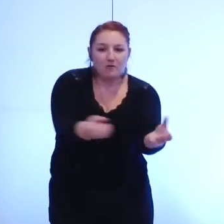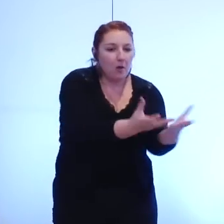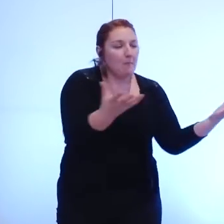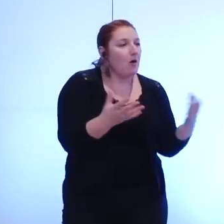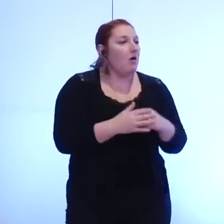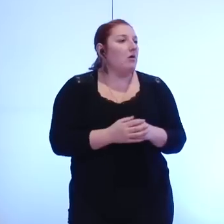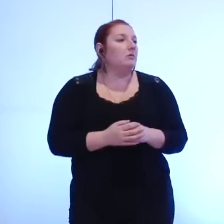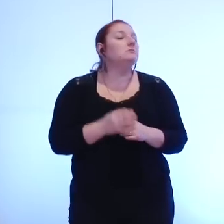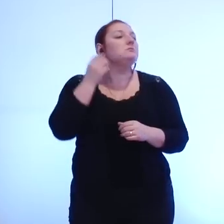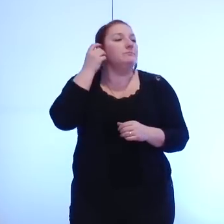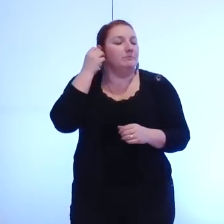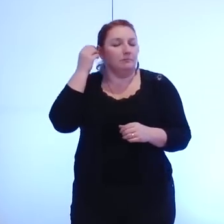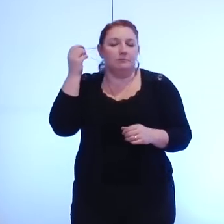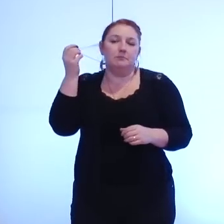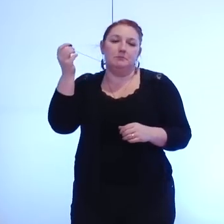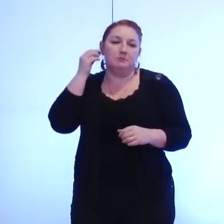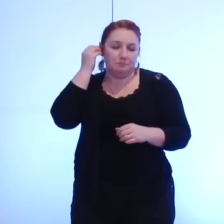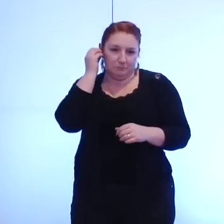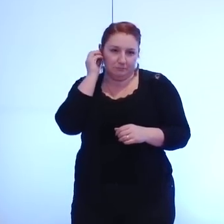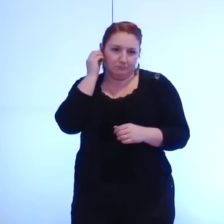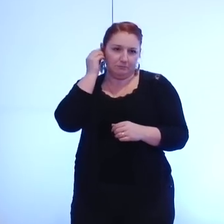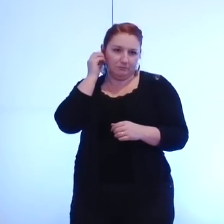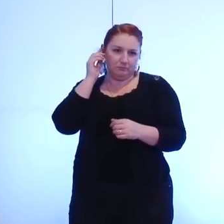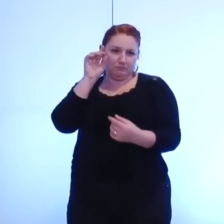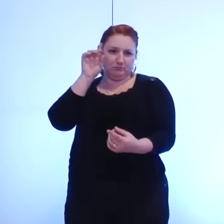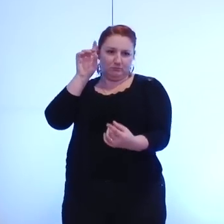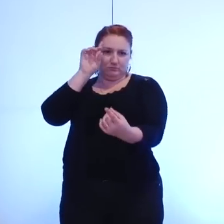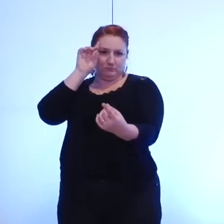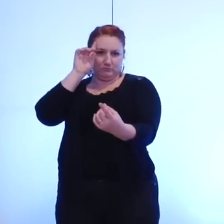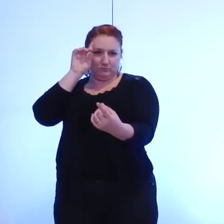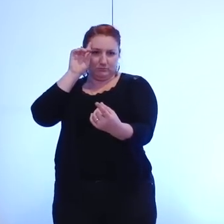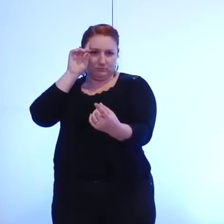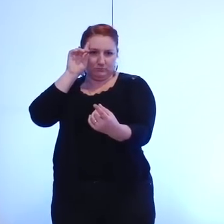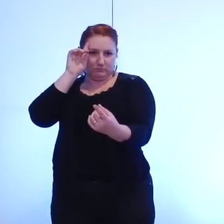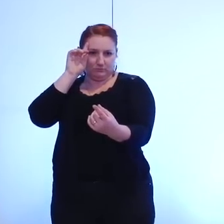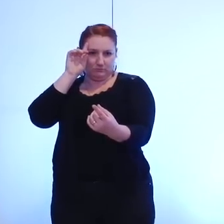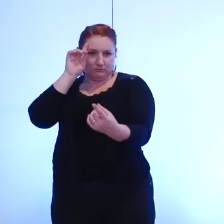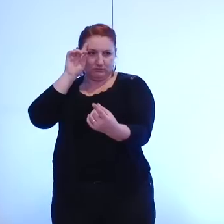économies d'échelle comme objectif au même titre que l'équité territoriale ne me semble pas acceptable